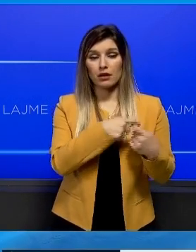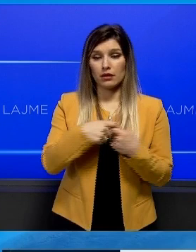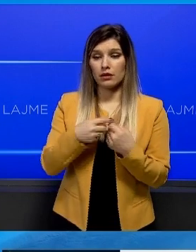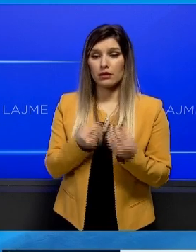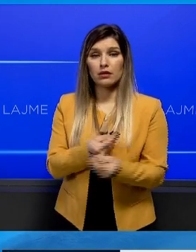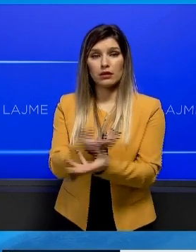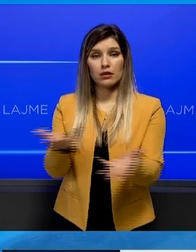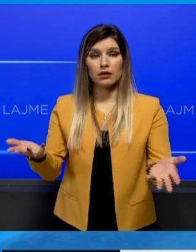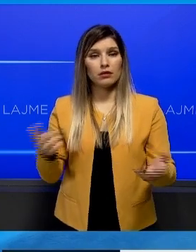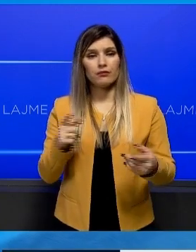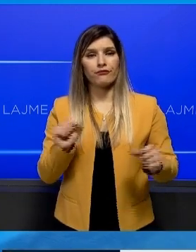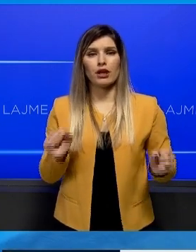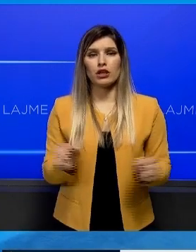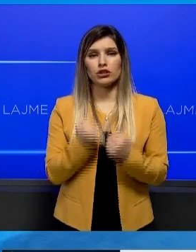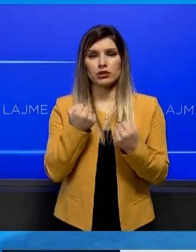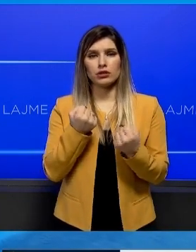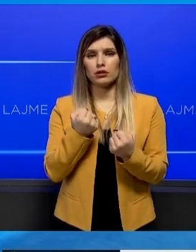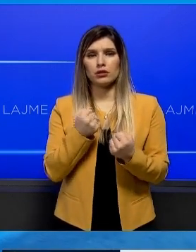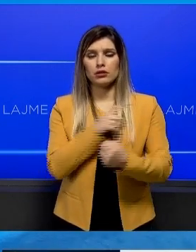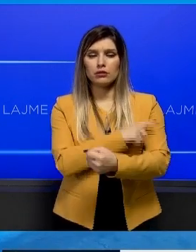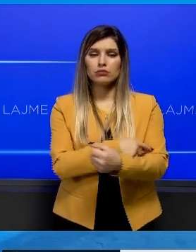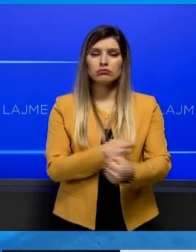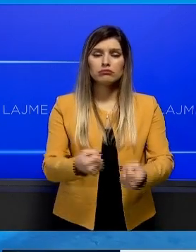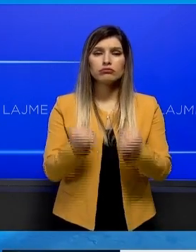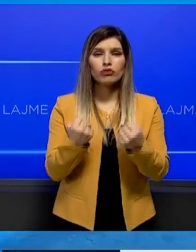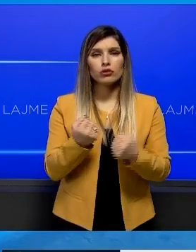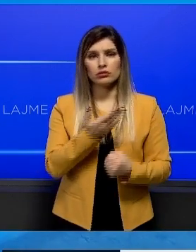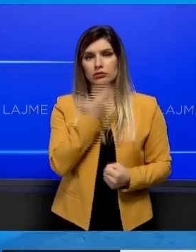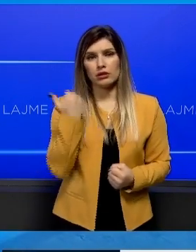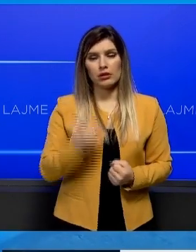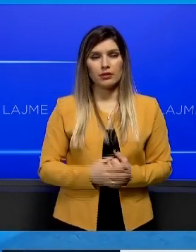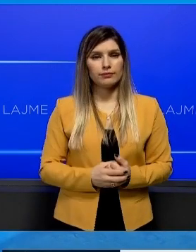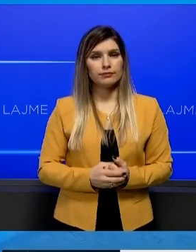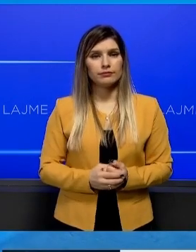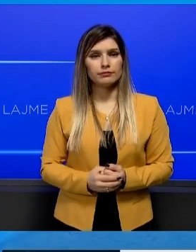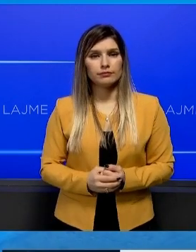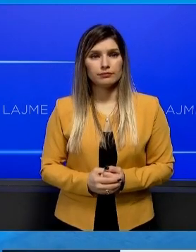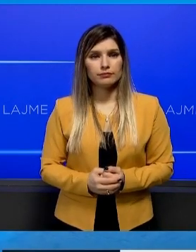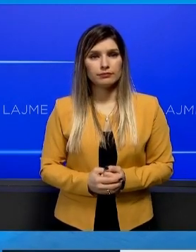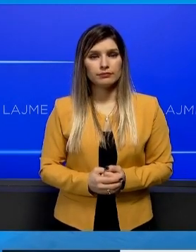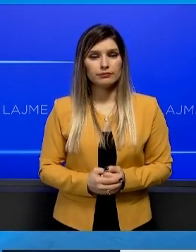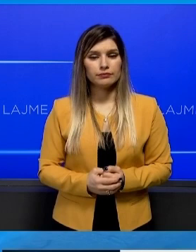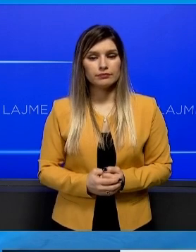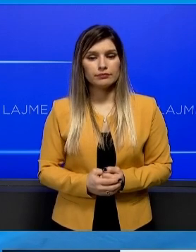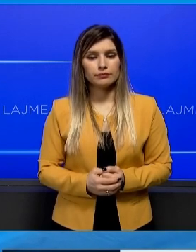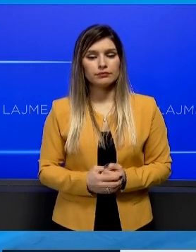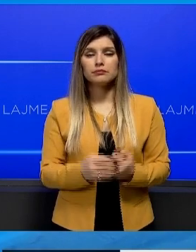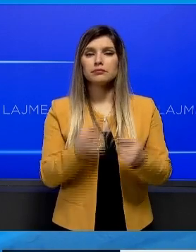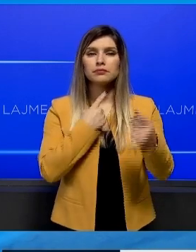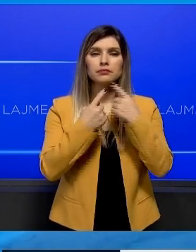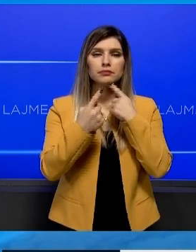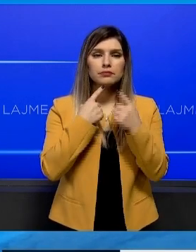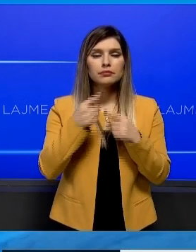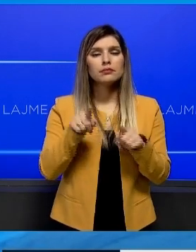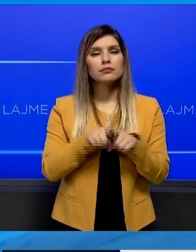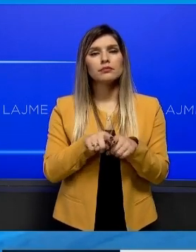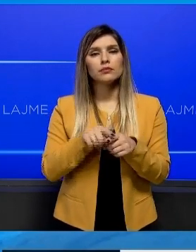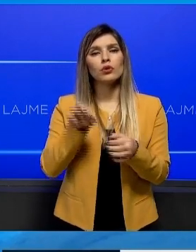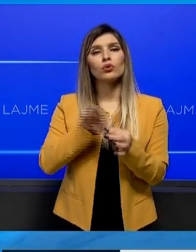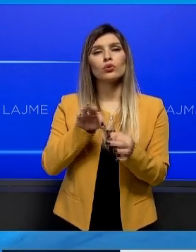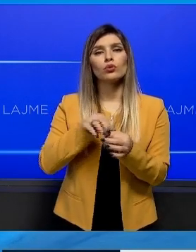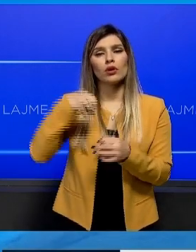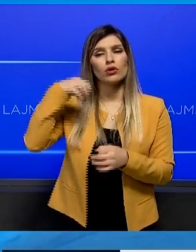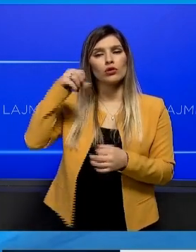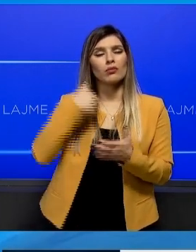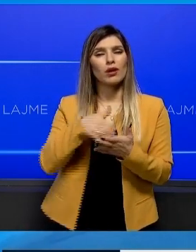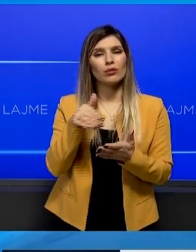për një zhvillen të qëndrushëm në Kosovë. Do të nasim tash pak edhe për eficiencën e